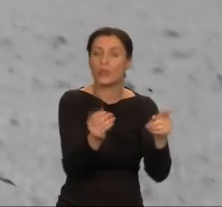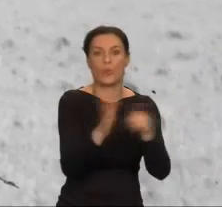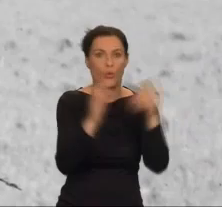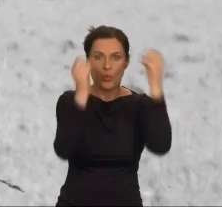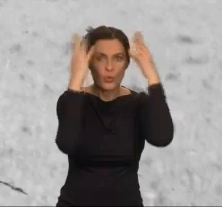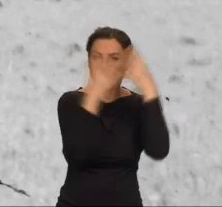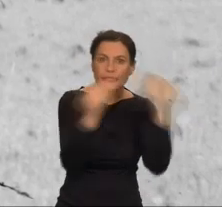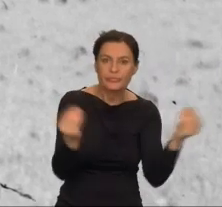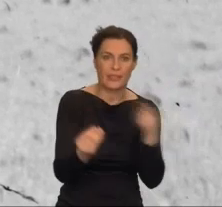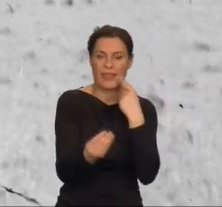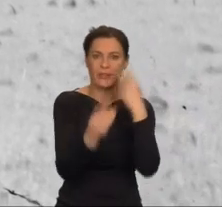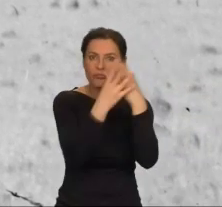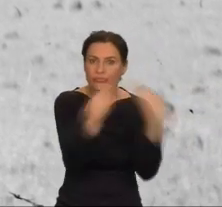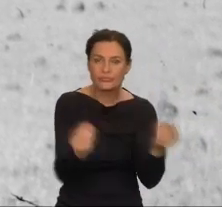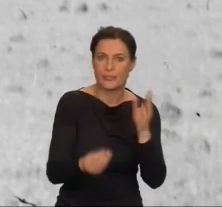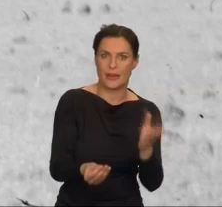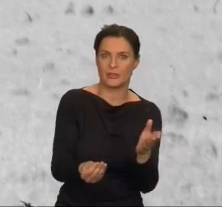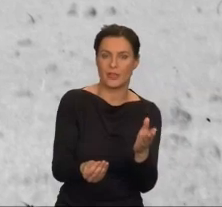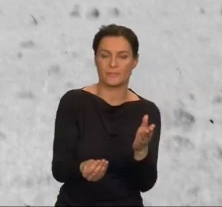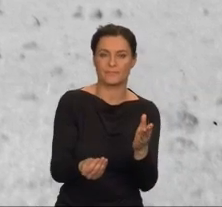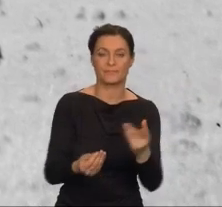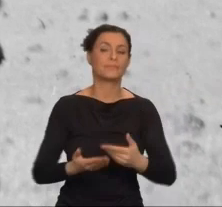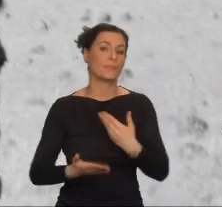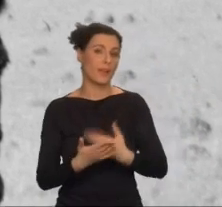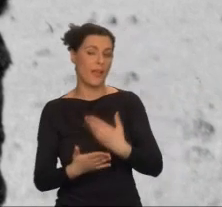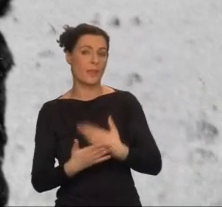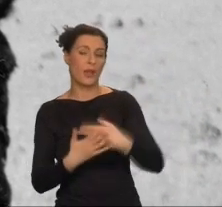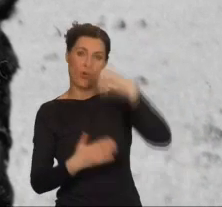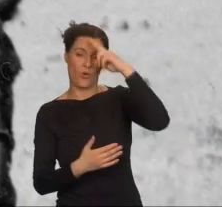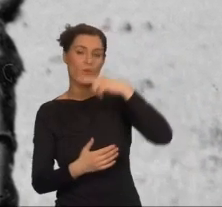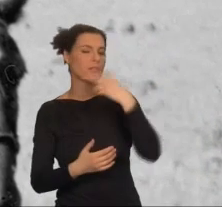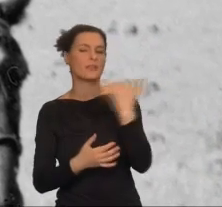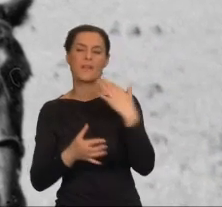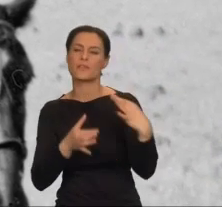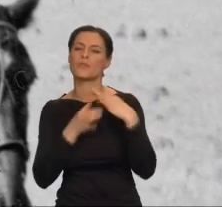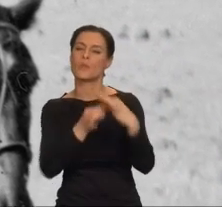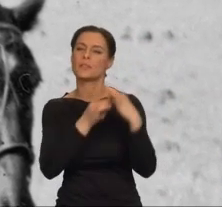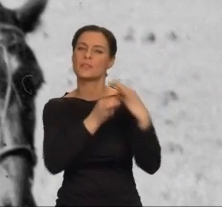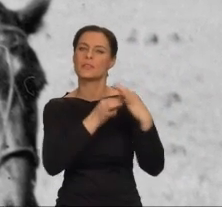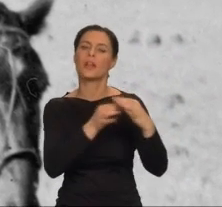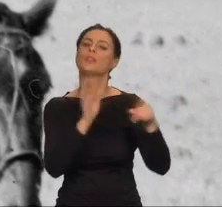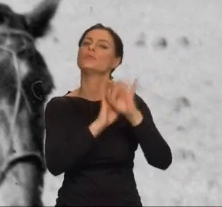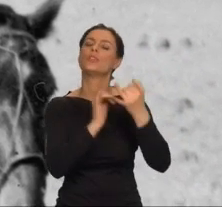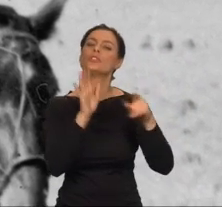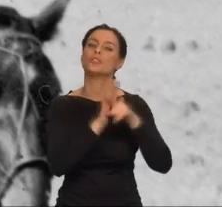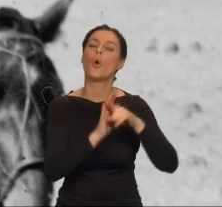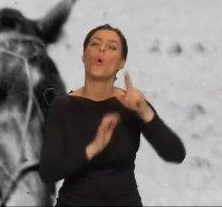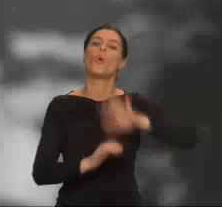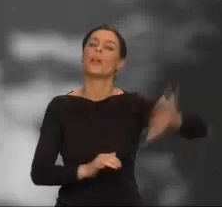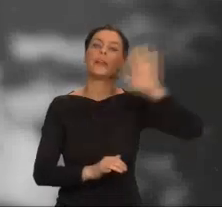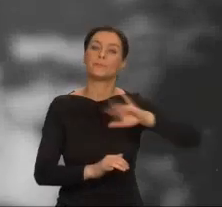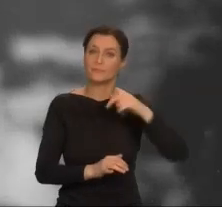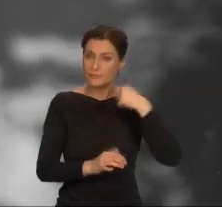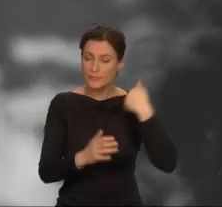Krober zawsze będzie kojarzony ze słynnym przedstawicielem zdziesiątkowanych ludów Kalifornii,